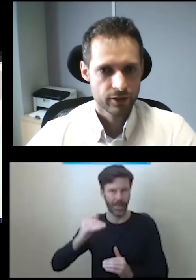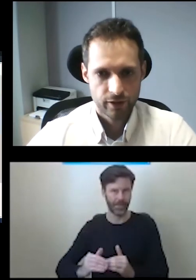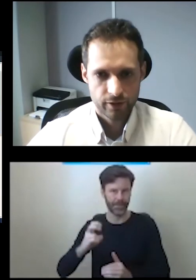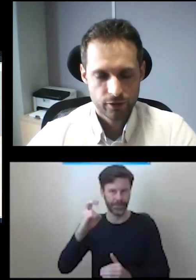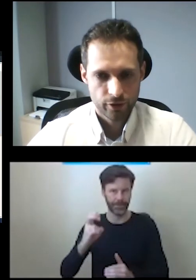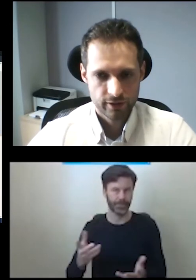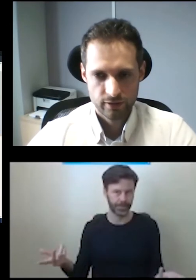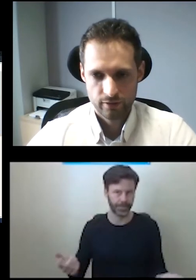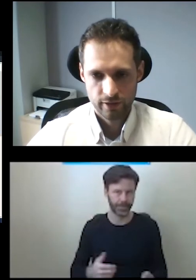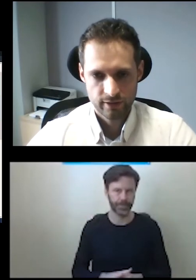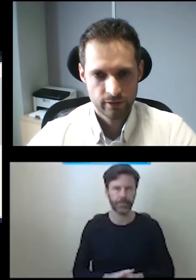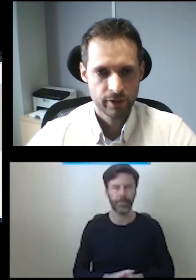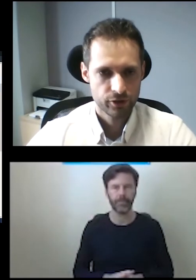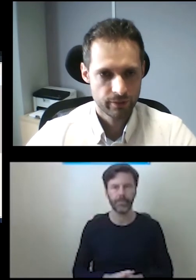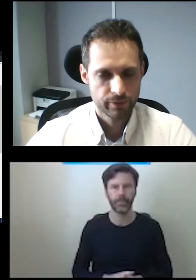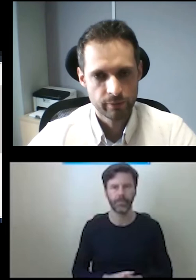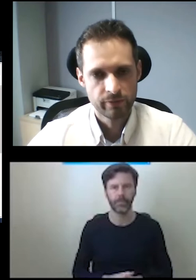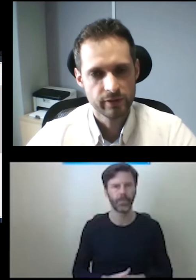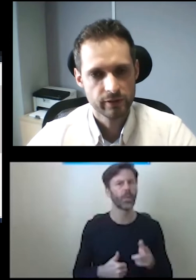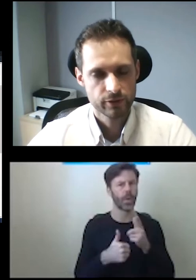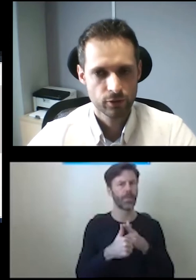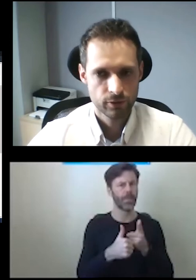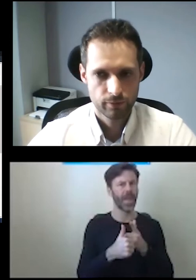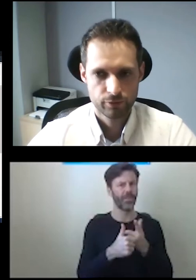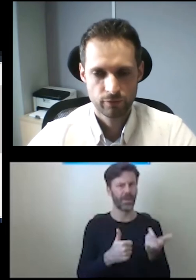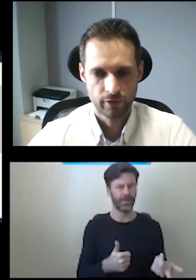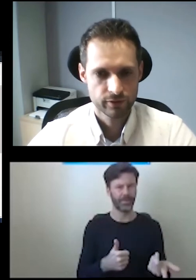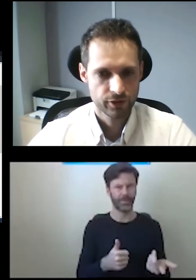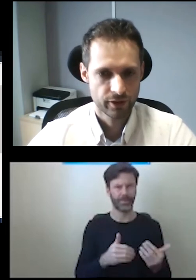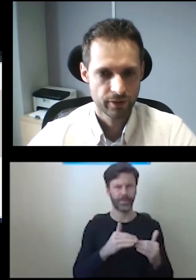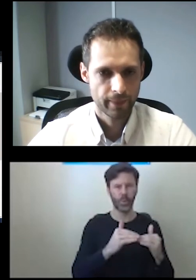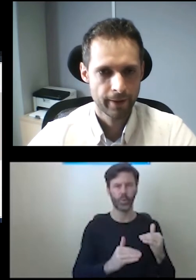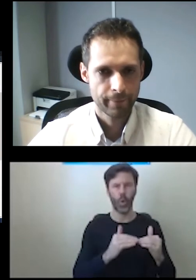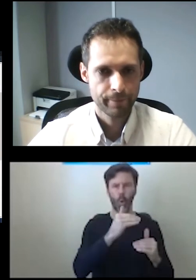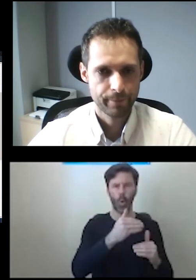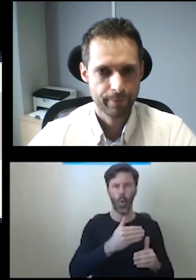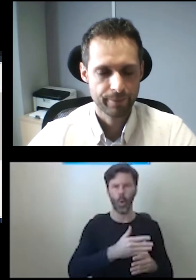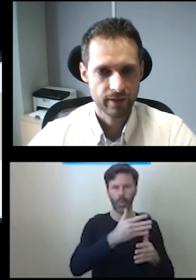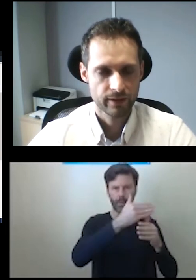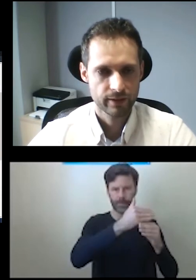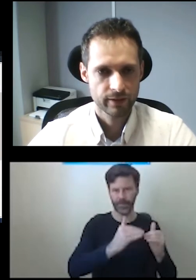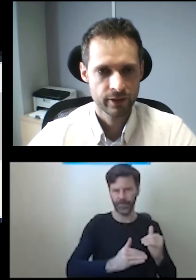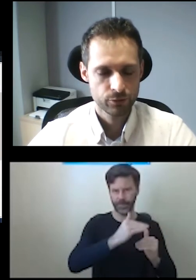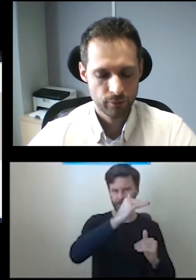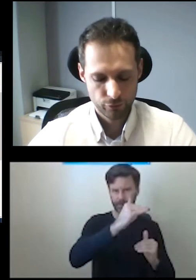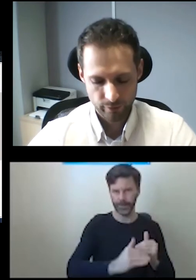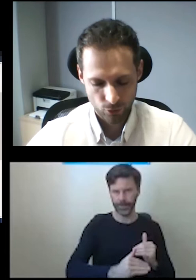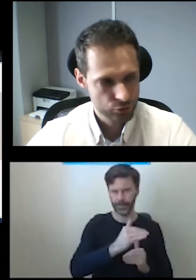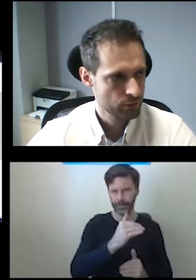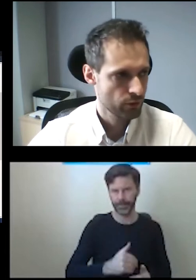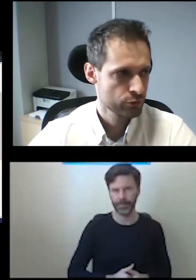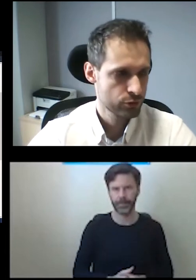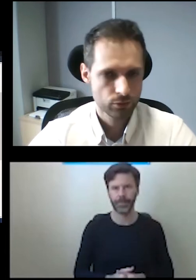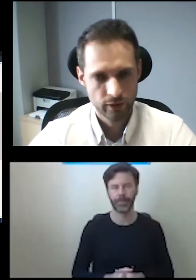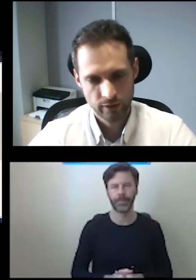Także to jest ten pierwszy typ windy, schody przesuwające się. Jeśli tutaj mówimy o